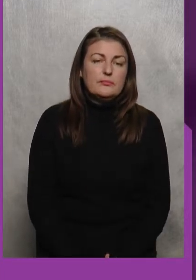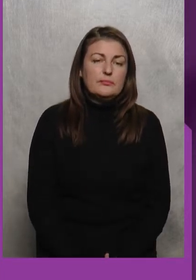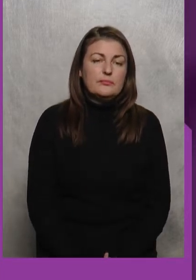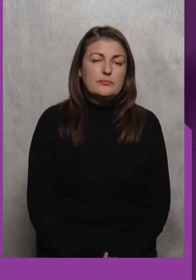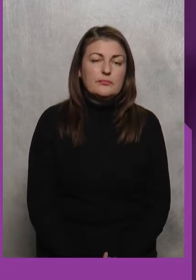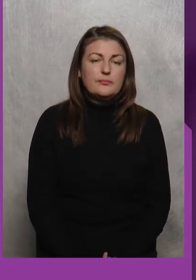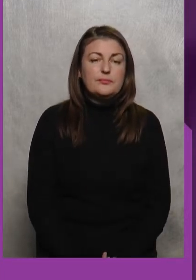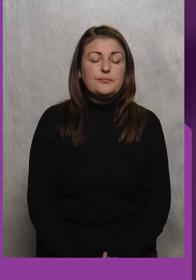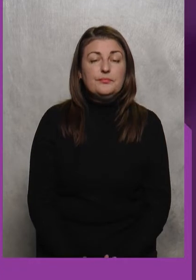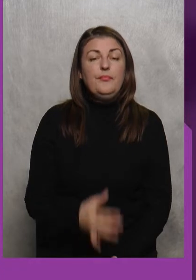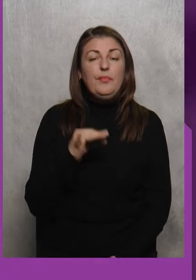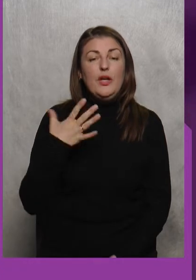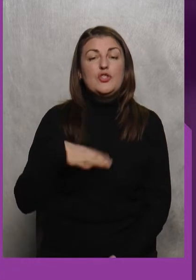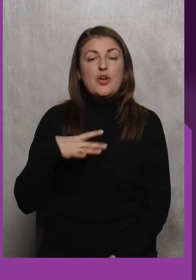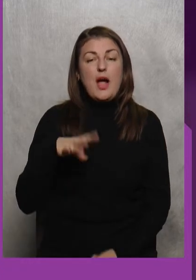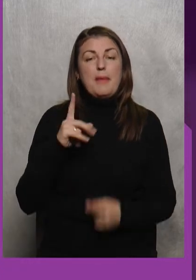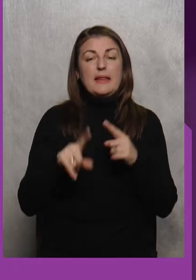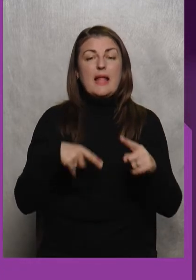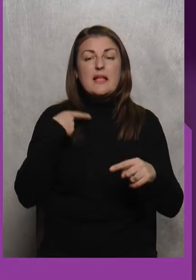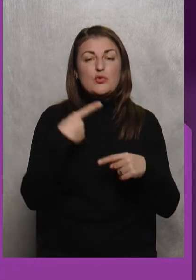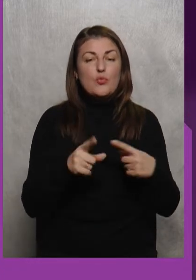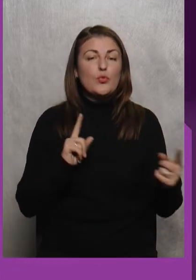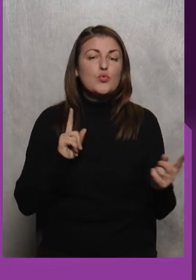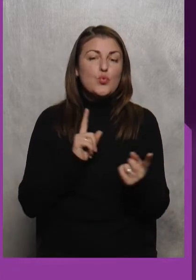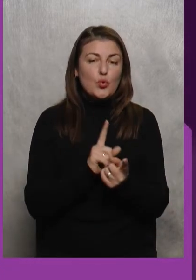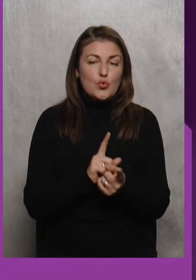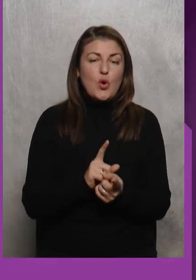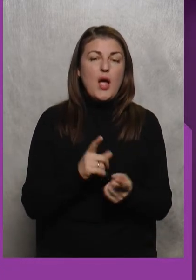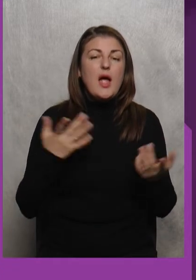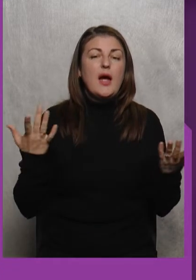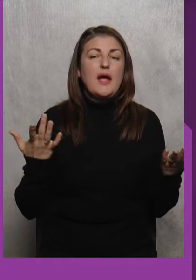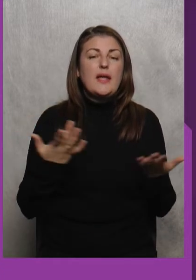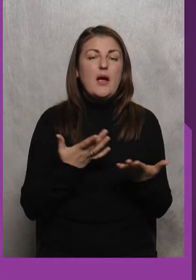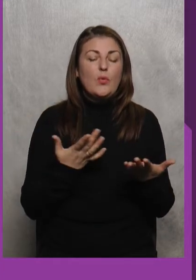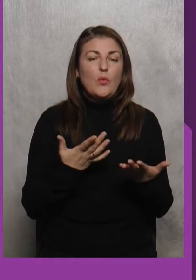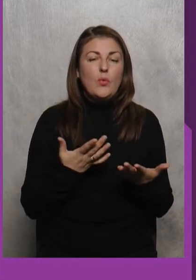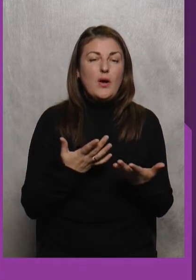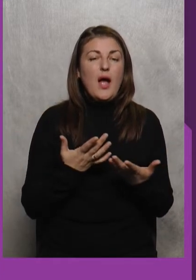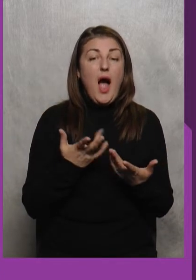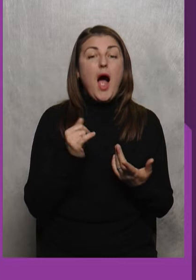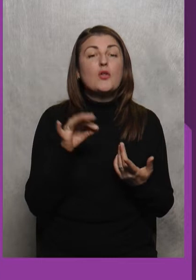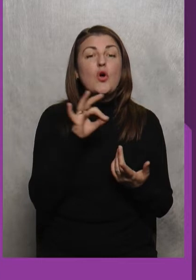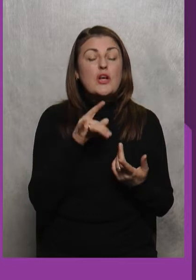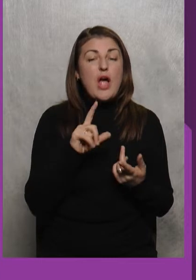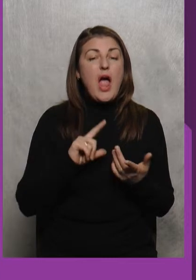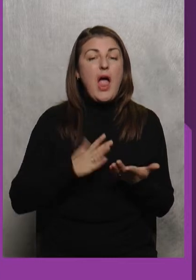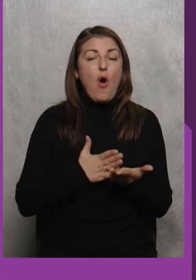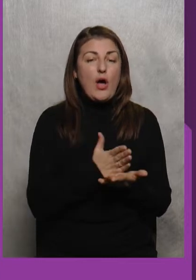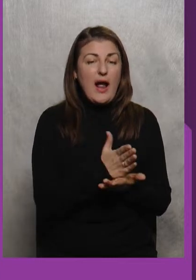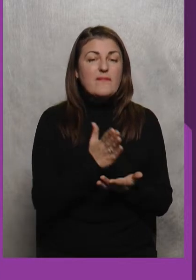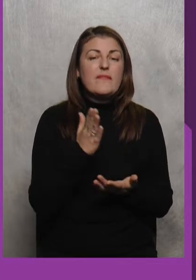Так І чекаємо На наступну Сутичку Яку Нам А до речі Географія